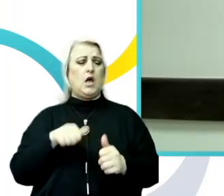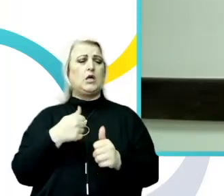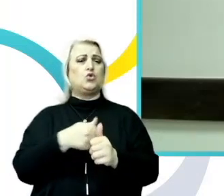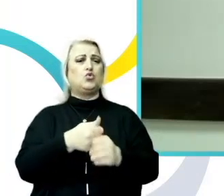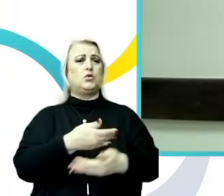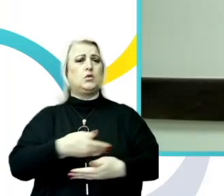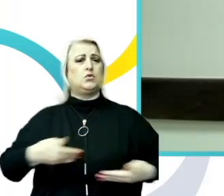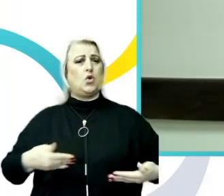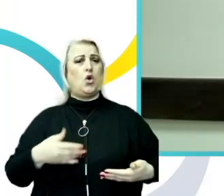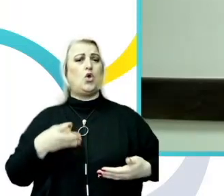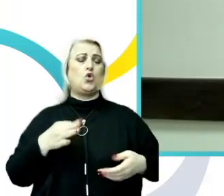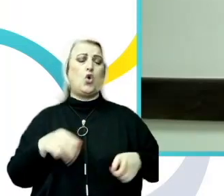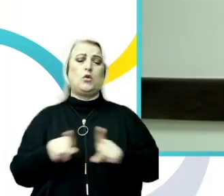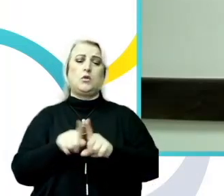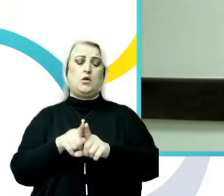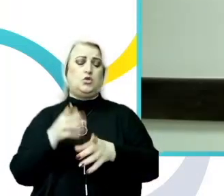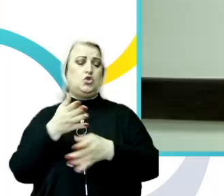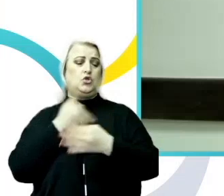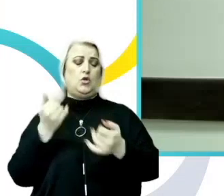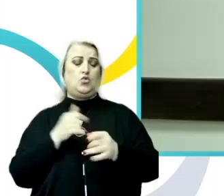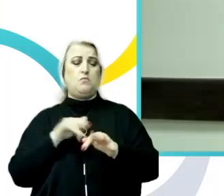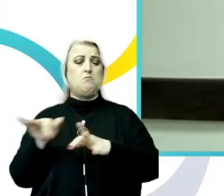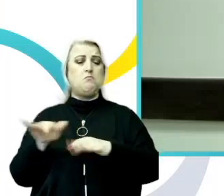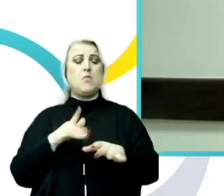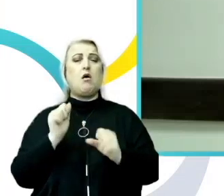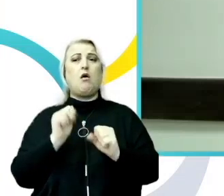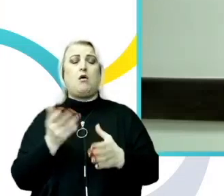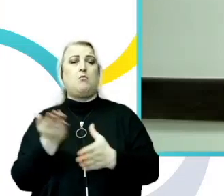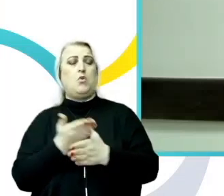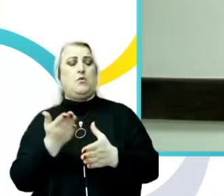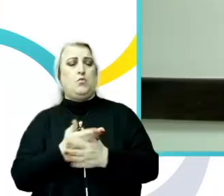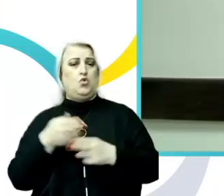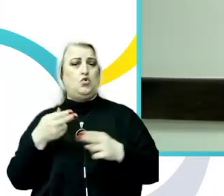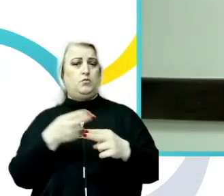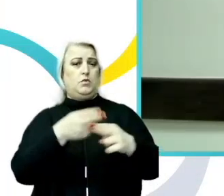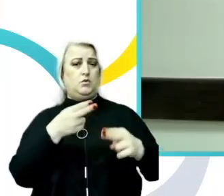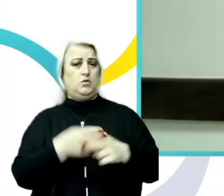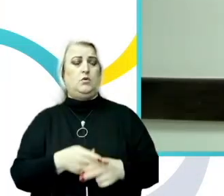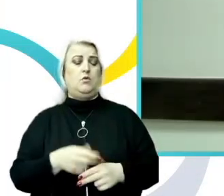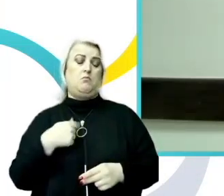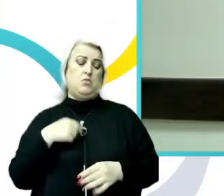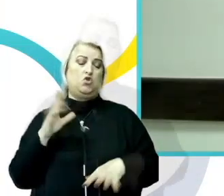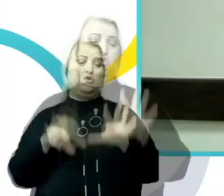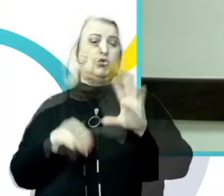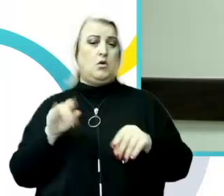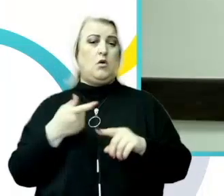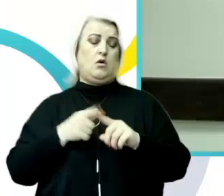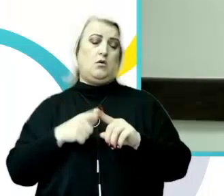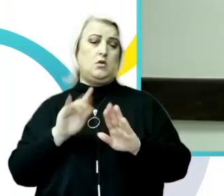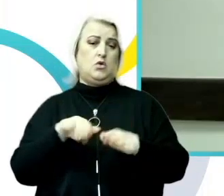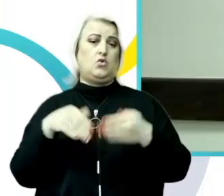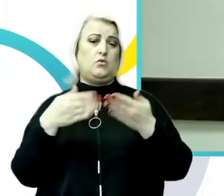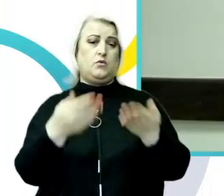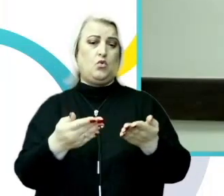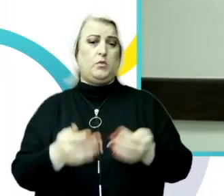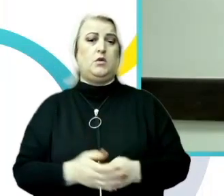nici nu are elemente de prevenire și combate. Respectiv, noi considerăm, dar asta este recomandări pe care ne